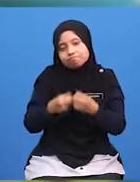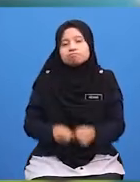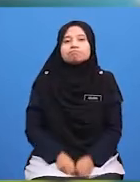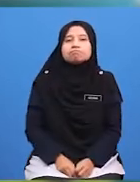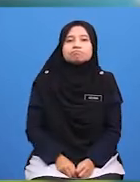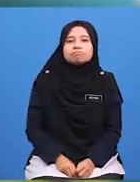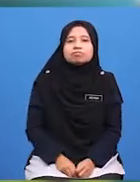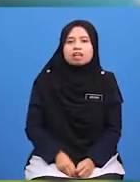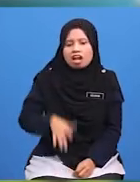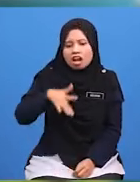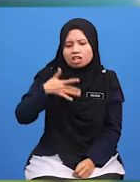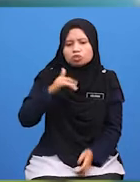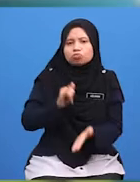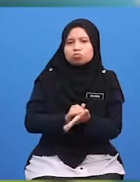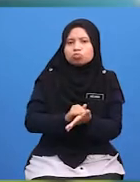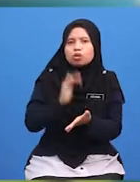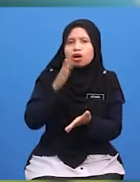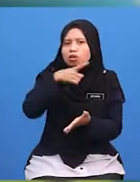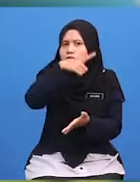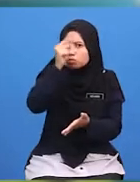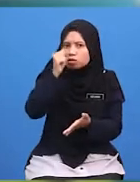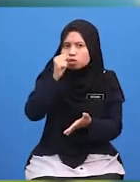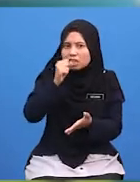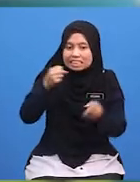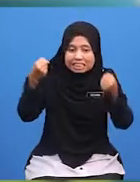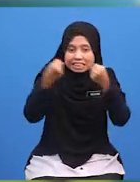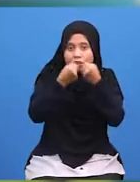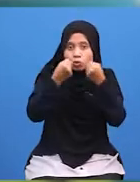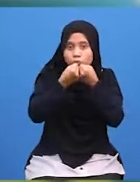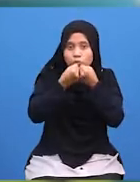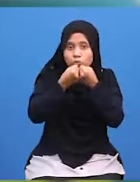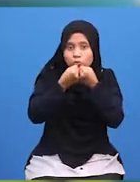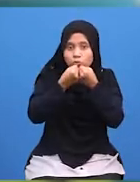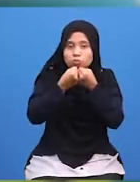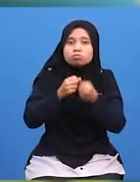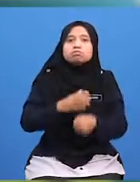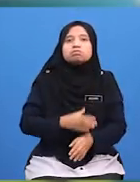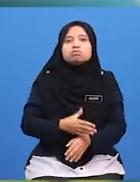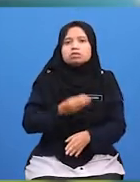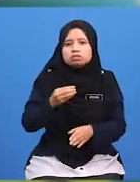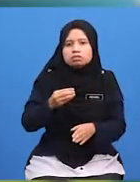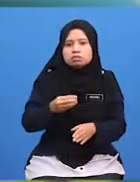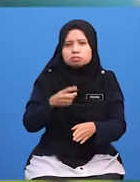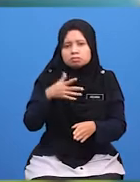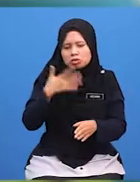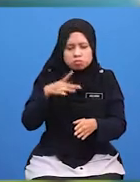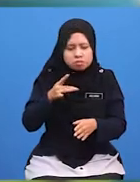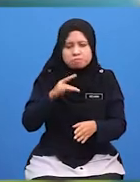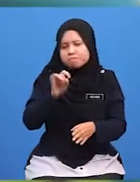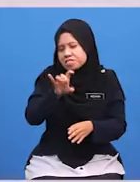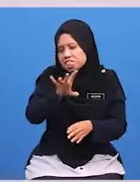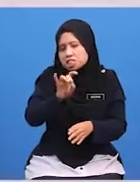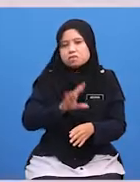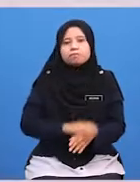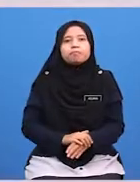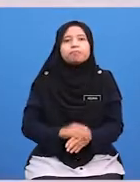Tindakan Kita Perasaan Ini Akan Menyebabkan Perkaduhan Permusuhan Dendam Sesama Kita